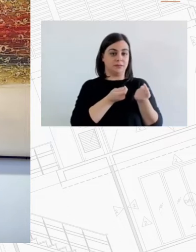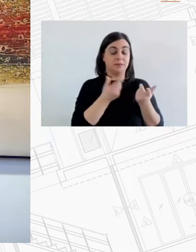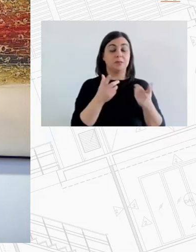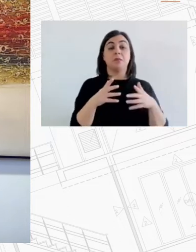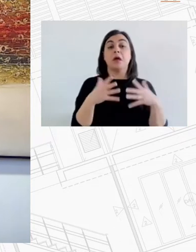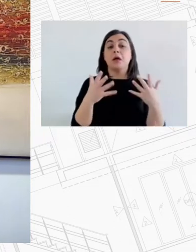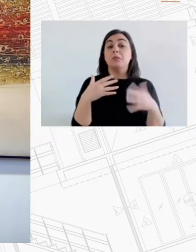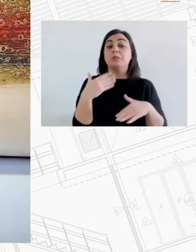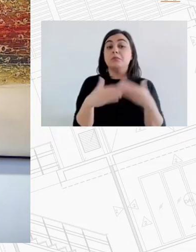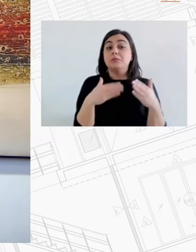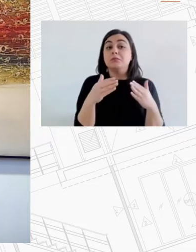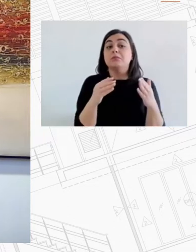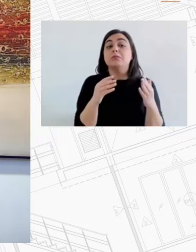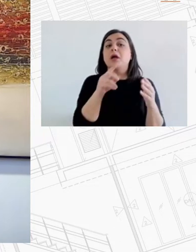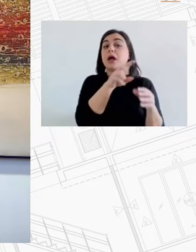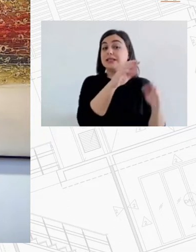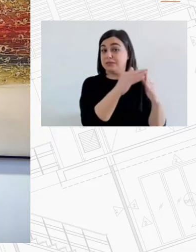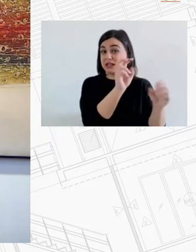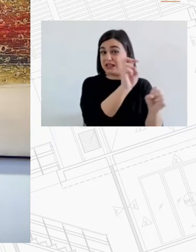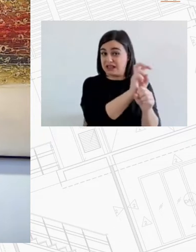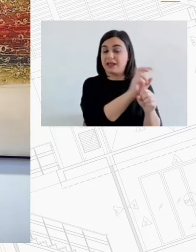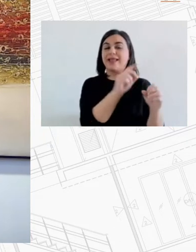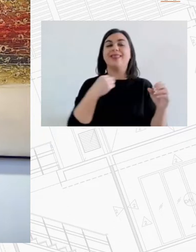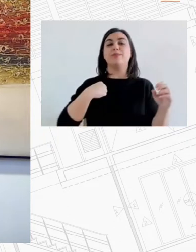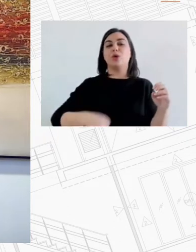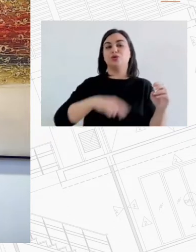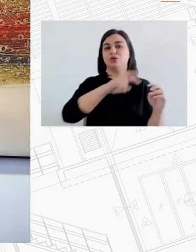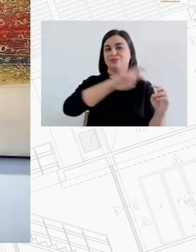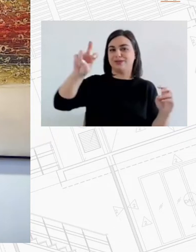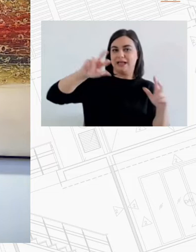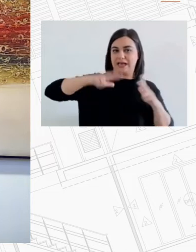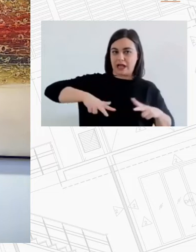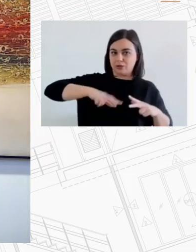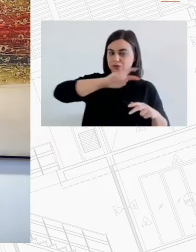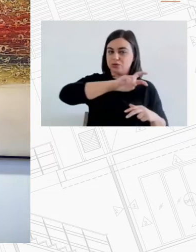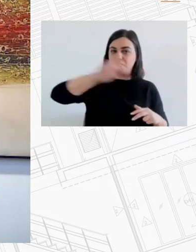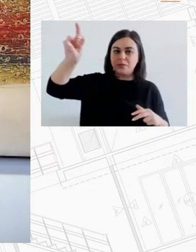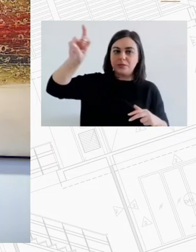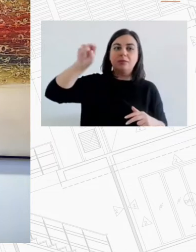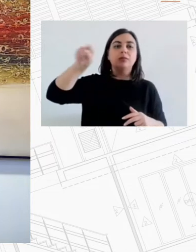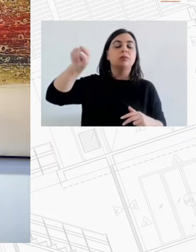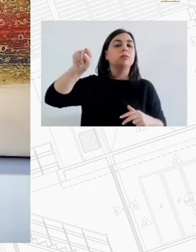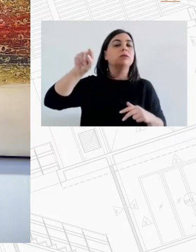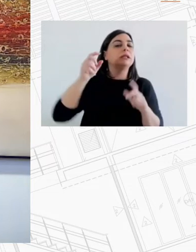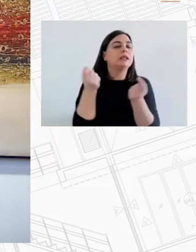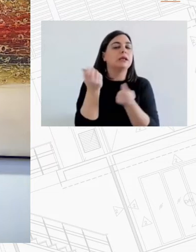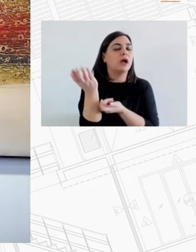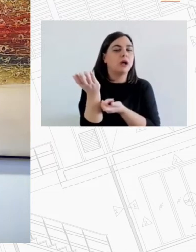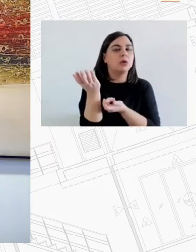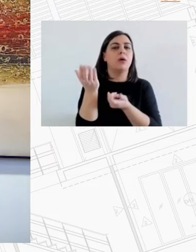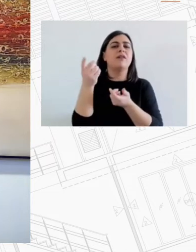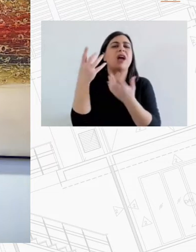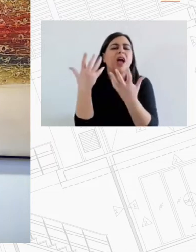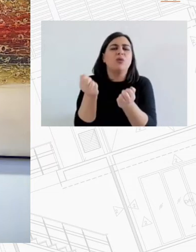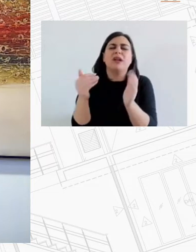γενικώς στο δημόσιο Και τι θα γίνει με αυτό Στην ουσία όλοι αυτοί οι φορείς του δημοσίου που εκμεταλλεύονται τα ακίνητα και έχουν μερικές δεκάδες